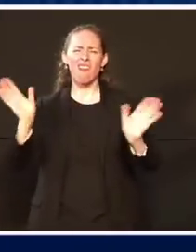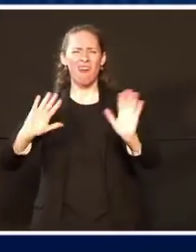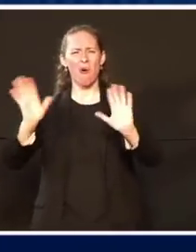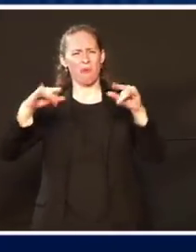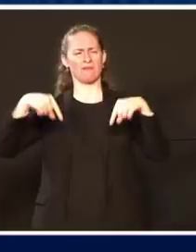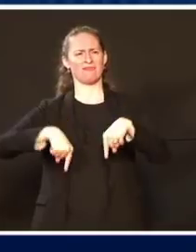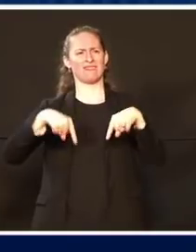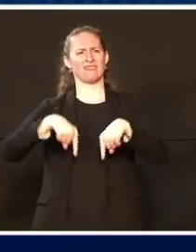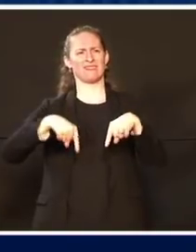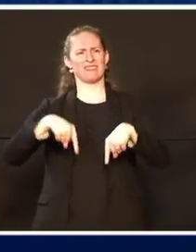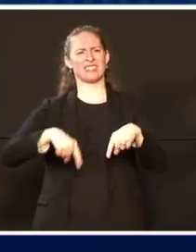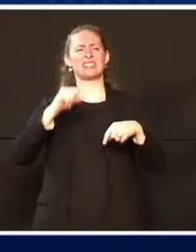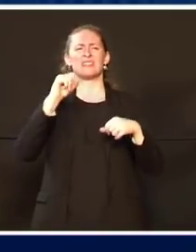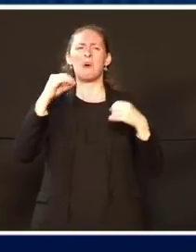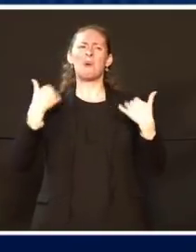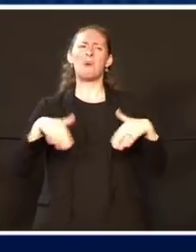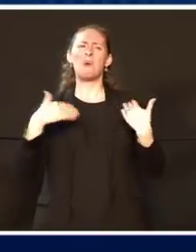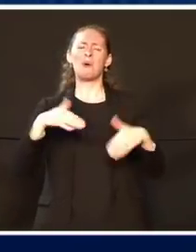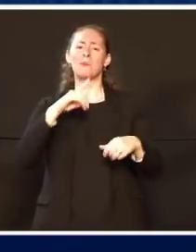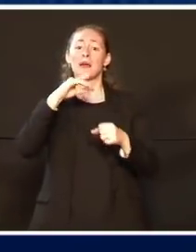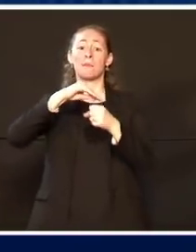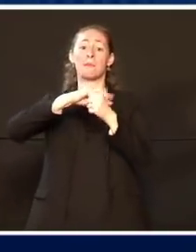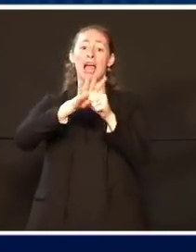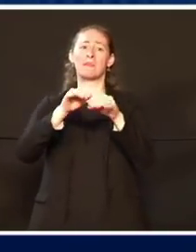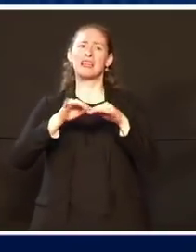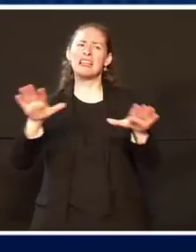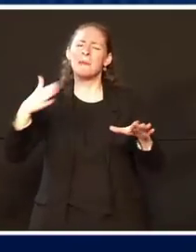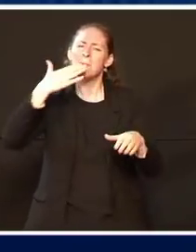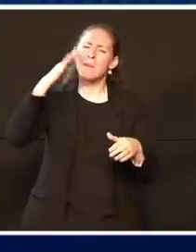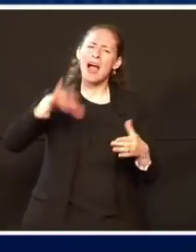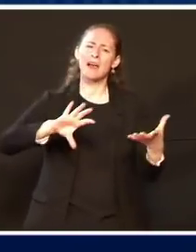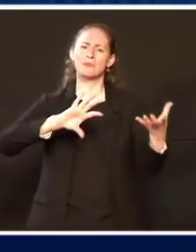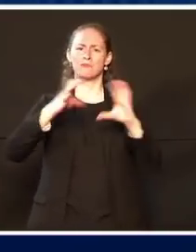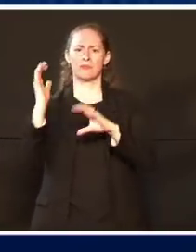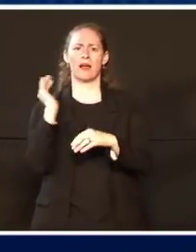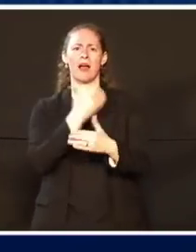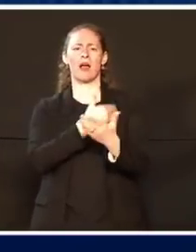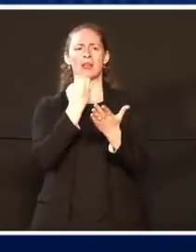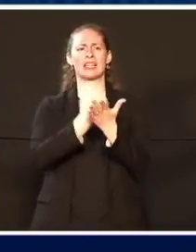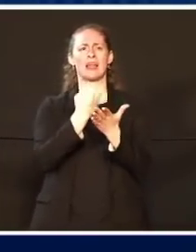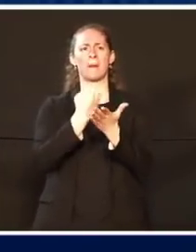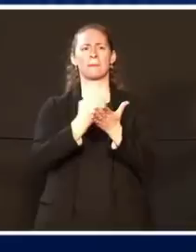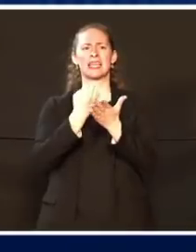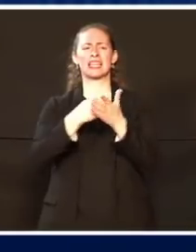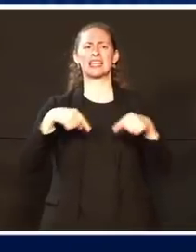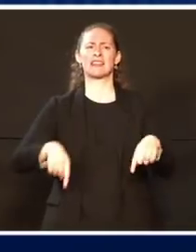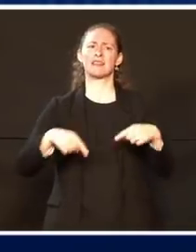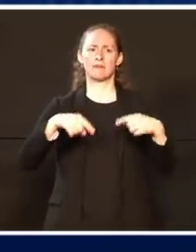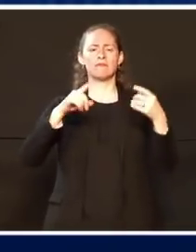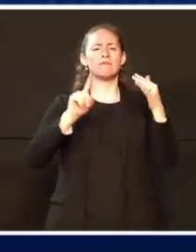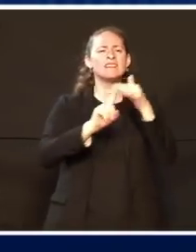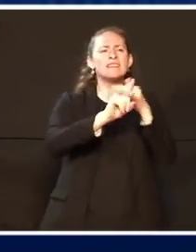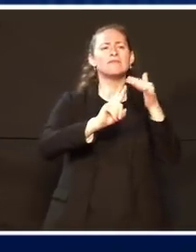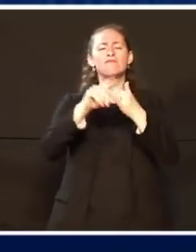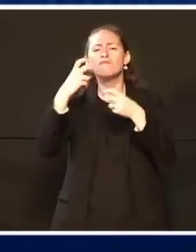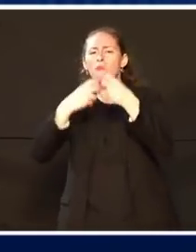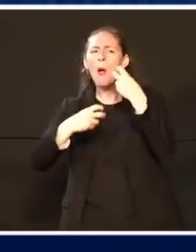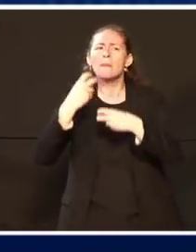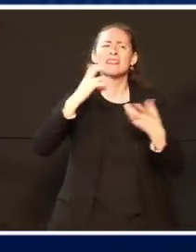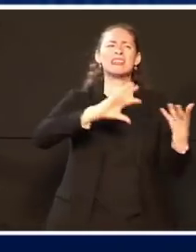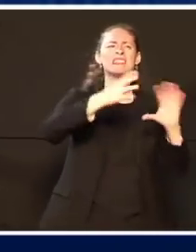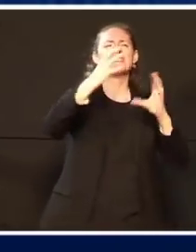Jahrhundertvirus unsere Wirtschaft dezimitiert hatte. Ich richte mich auch heute noch